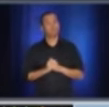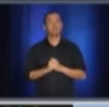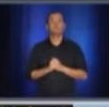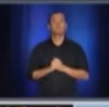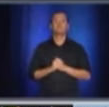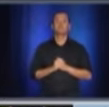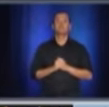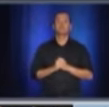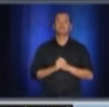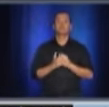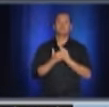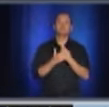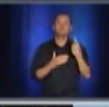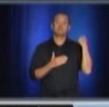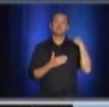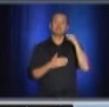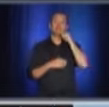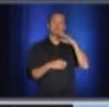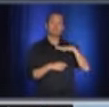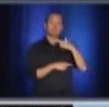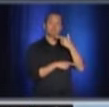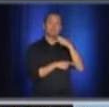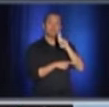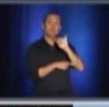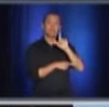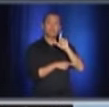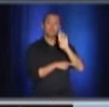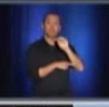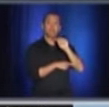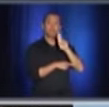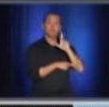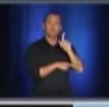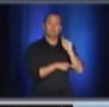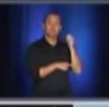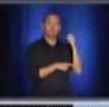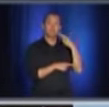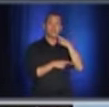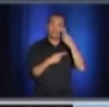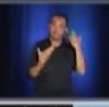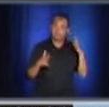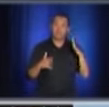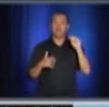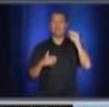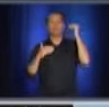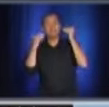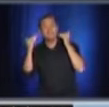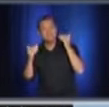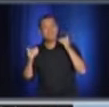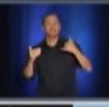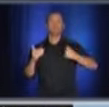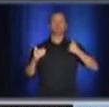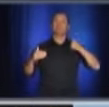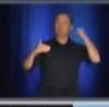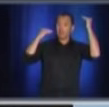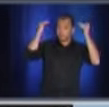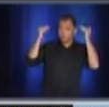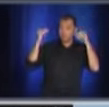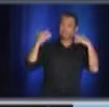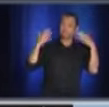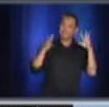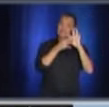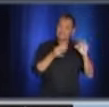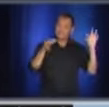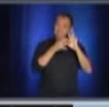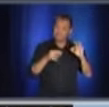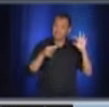clairement la semaine passée, les adolescents, les jeunes adultes, bien, le virus est encore très présent chez ces gens-là, puis il ne faut pas